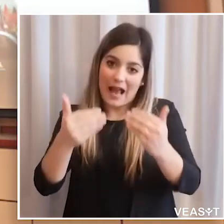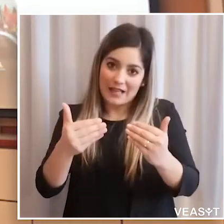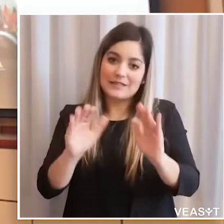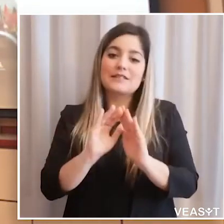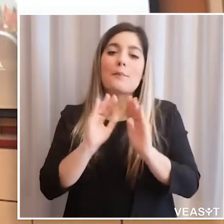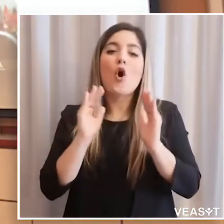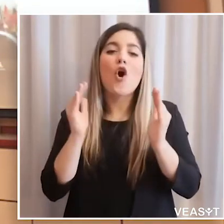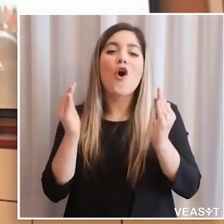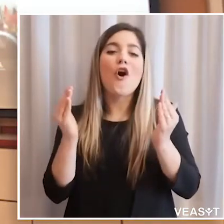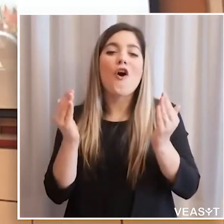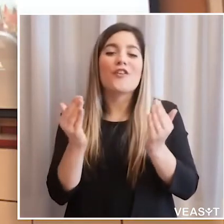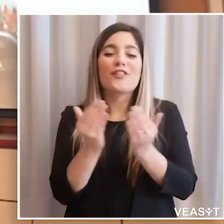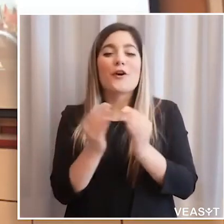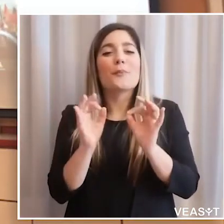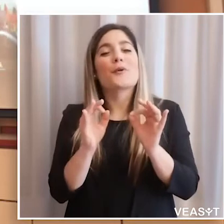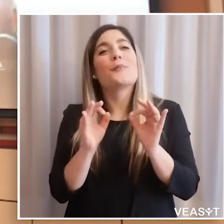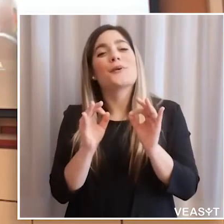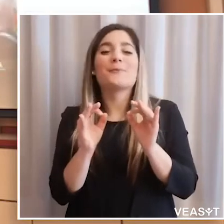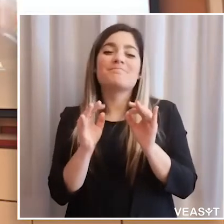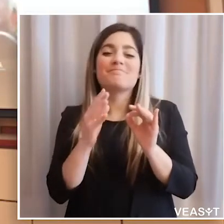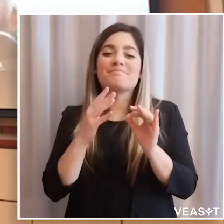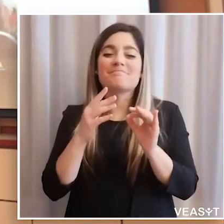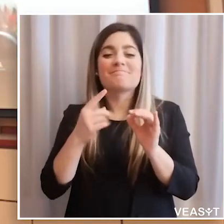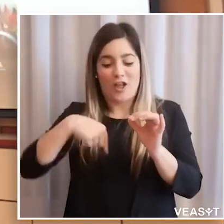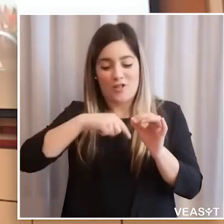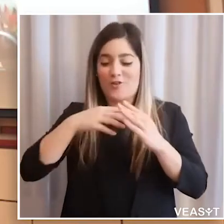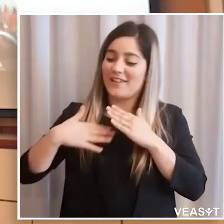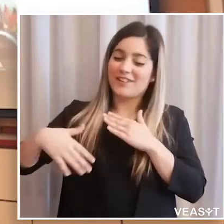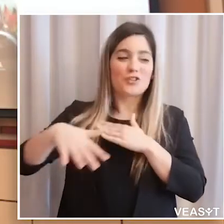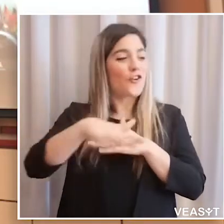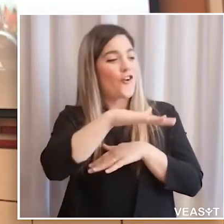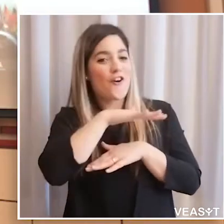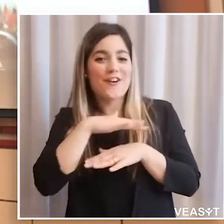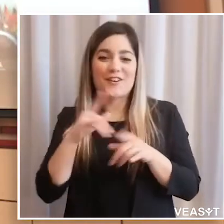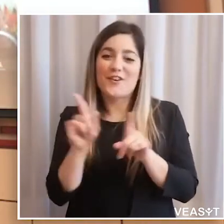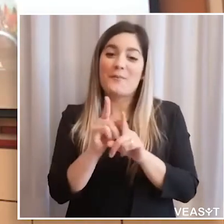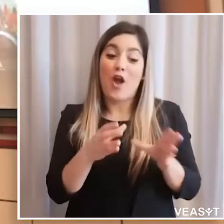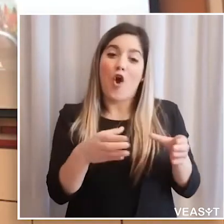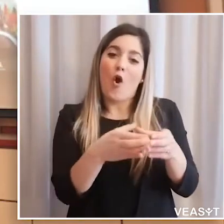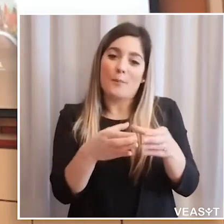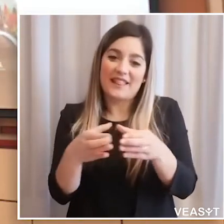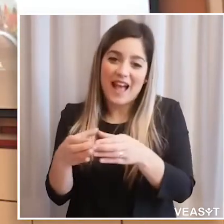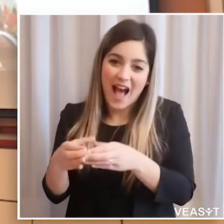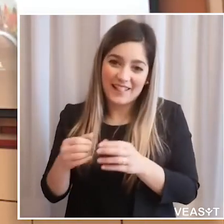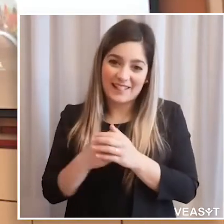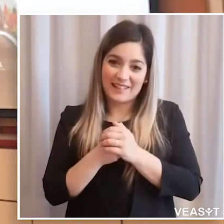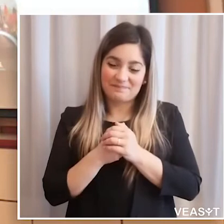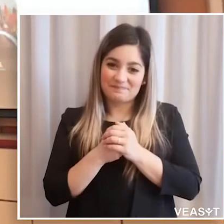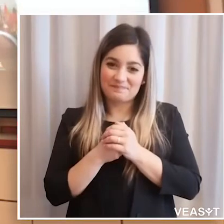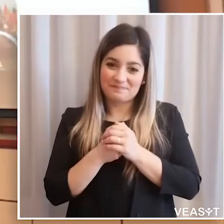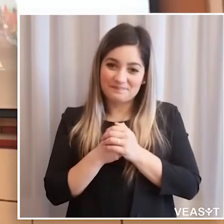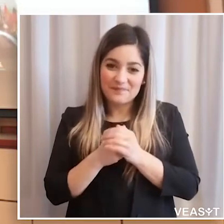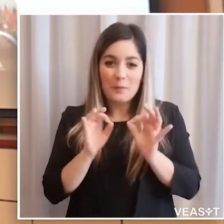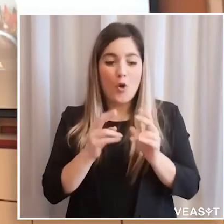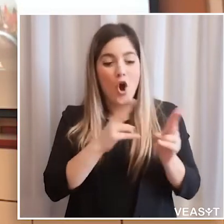Poi l'altra cosa che volevo fare era ringraziare tutto il mondo che è un po' intorno a